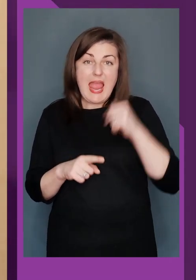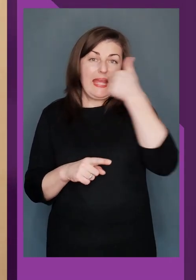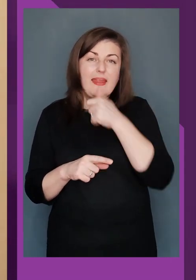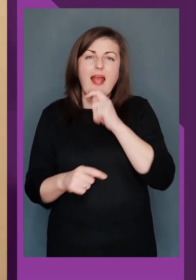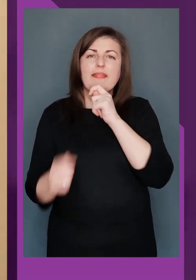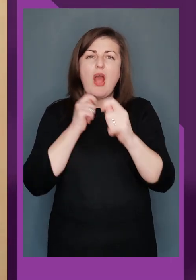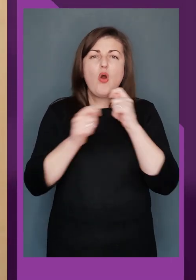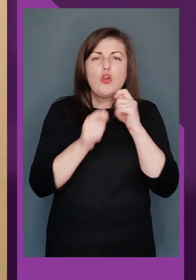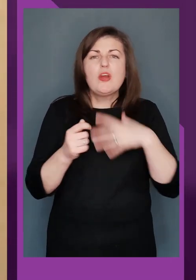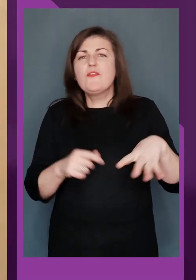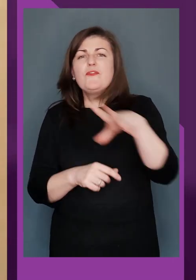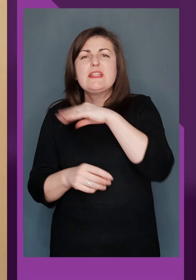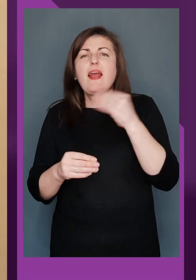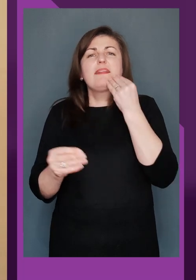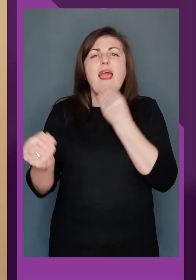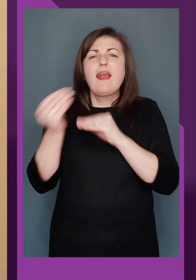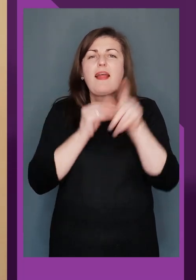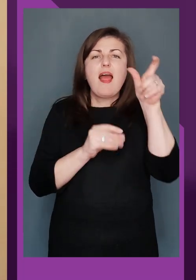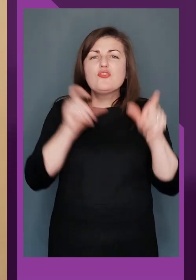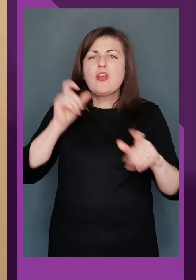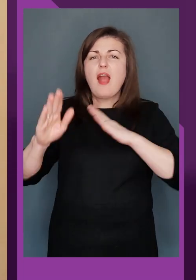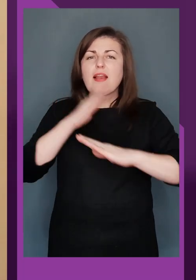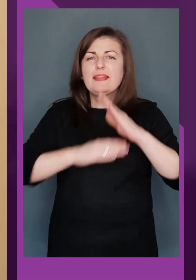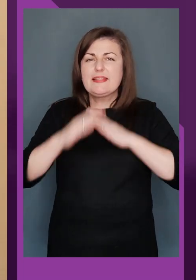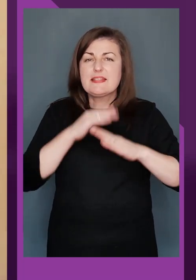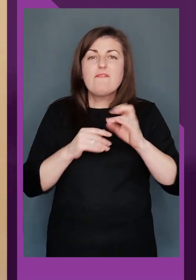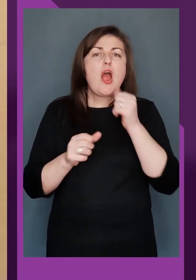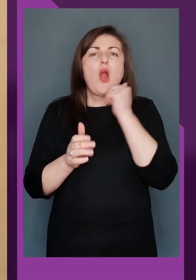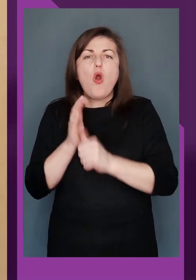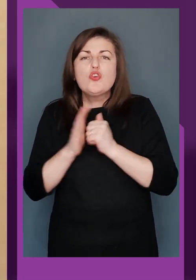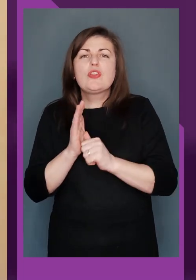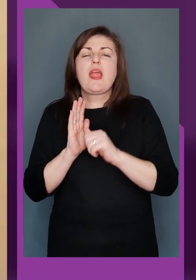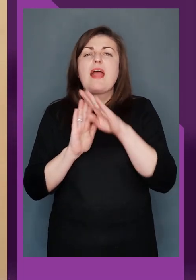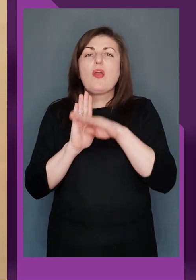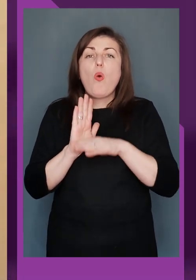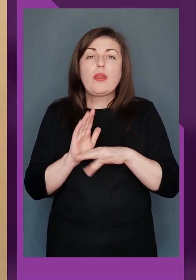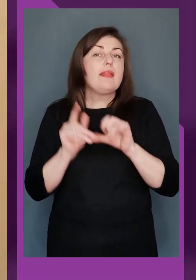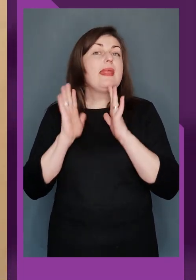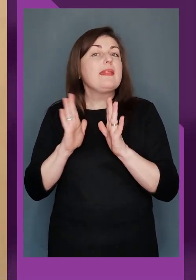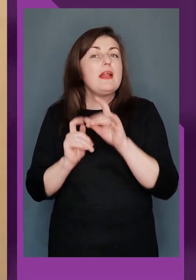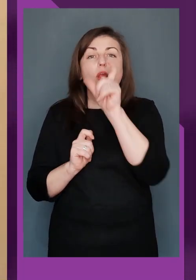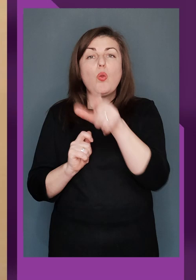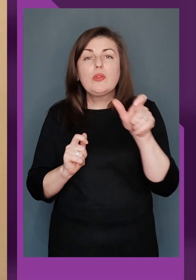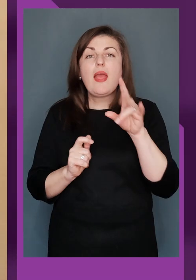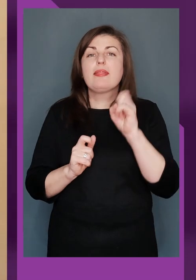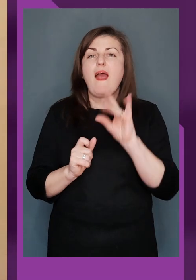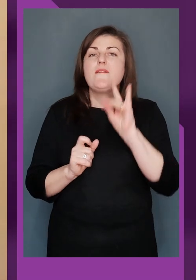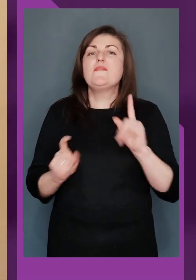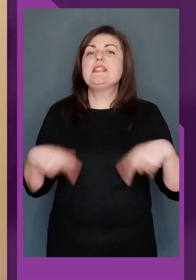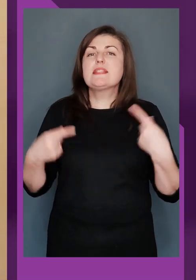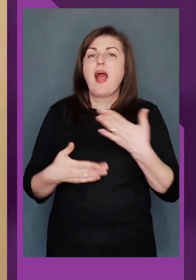цей рік нагороджувала всіх найкращих каратистів в кожній категорії. Тобто, не тільки людей на